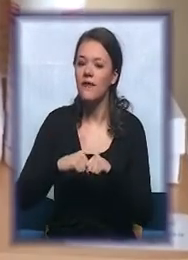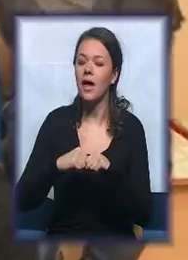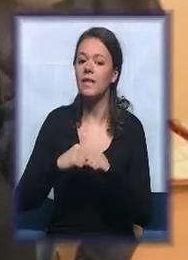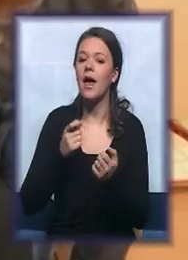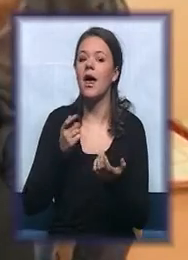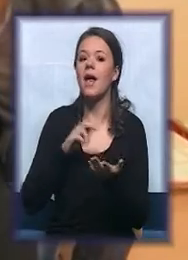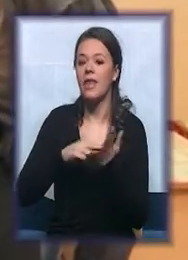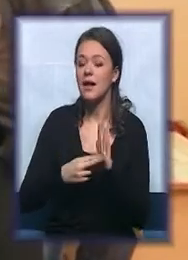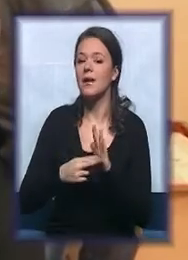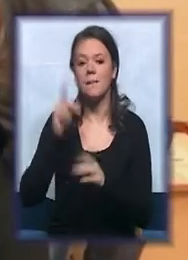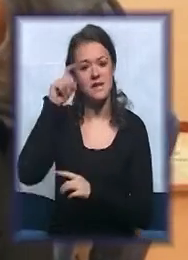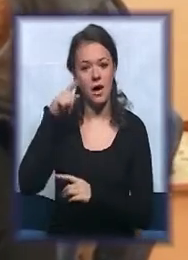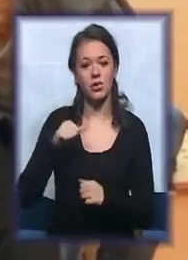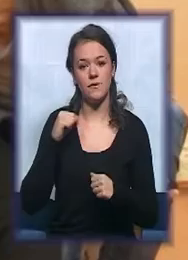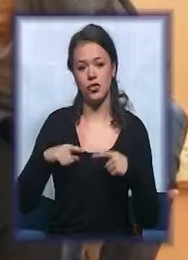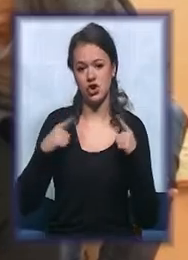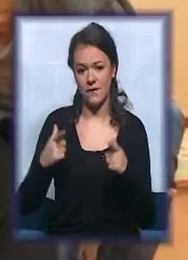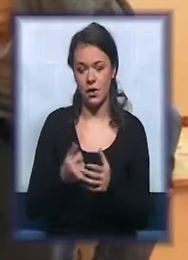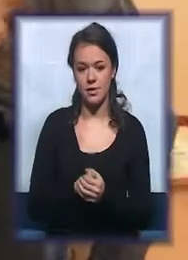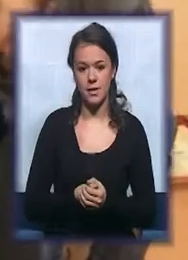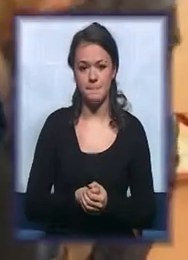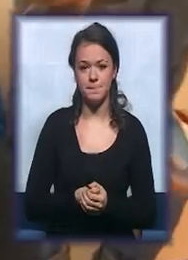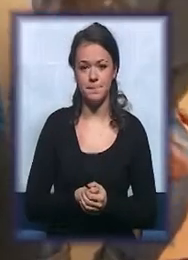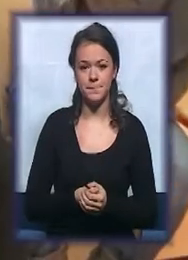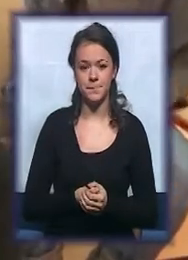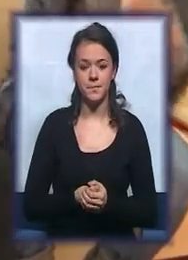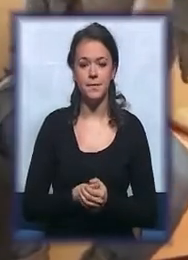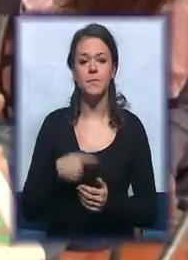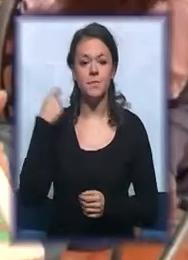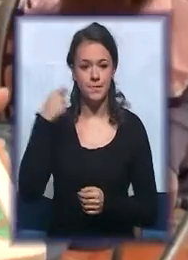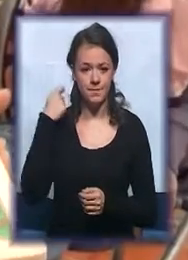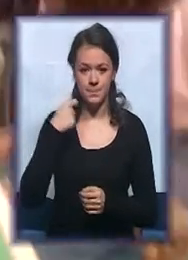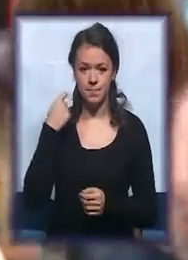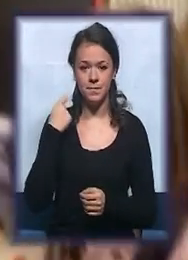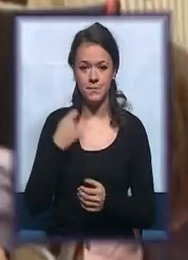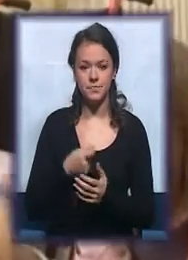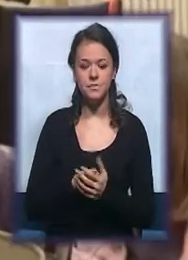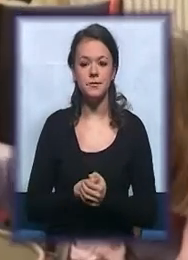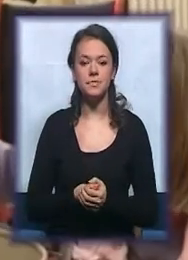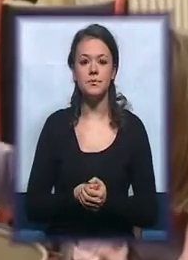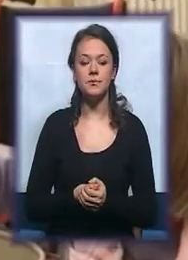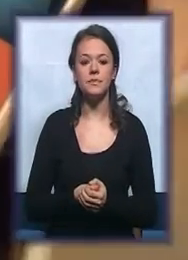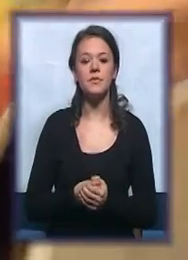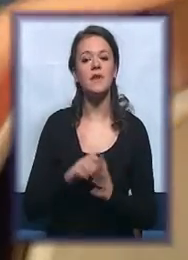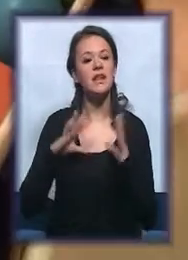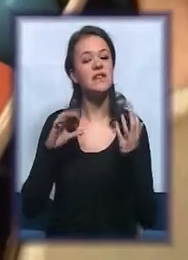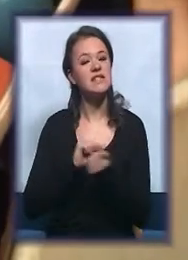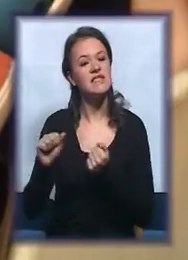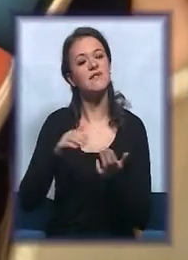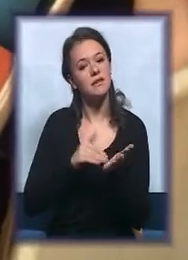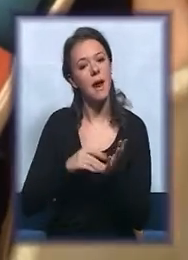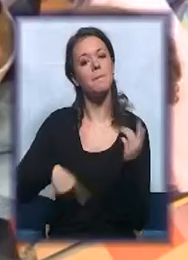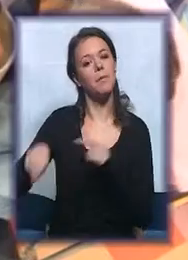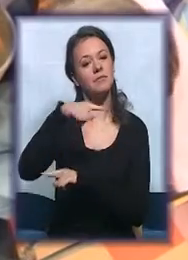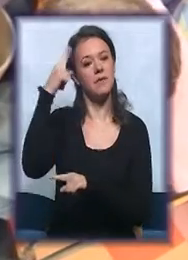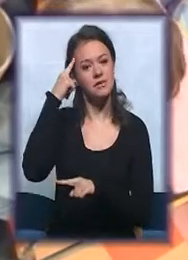života. Svi treba da znaju šta drugastvo znači, zajedno